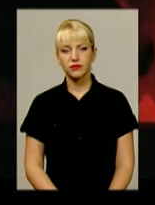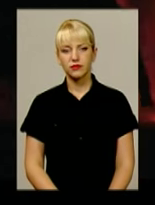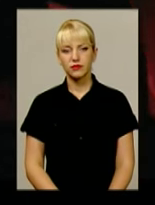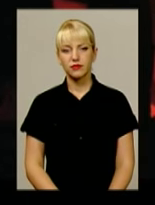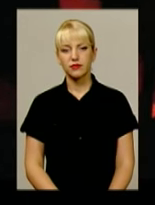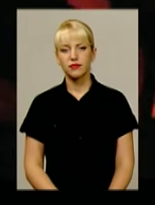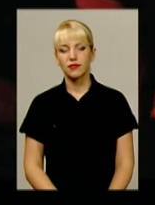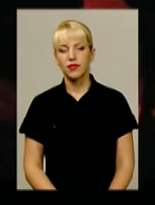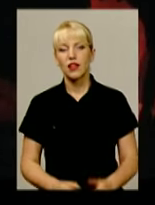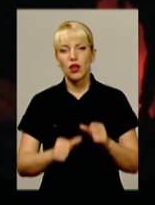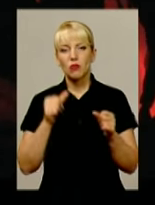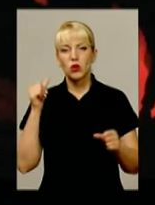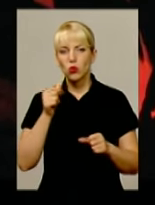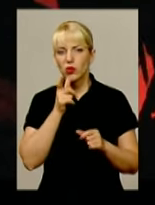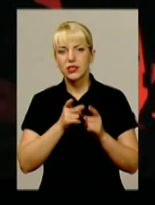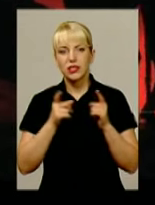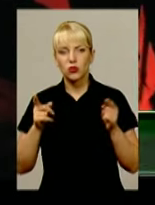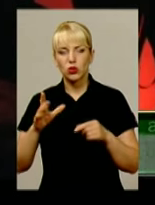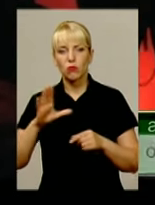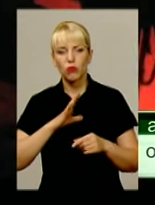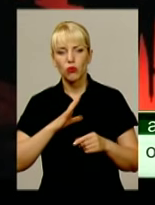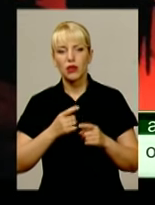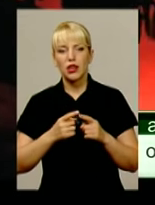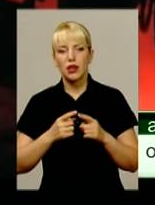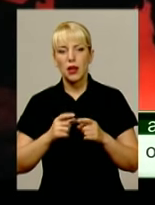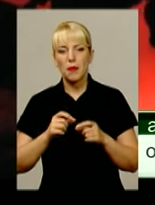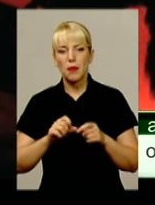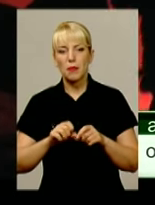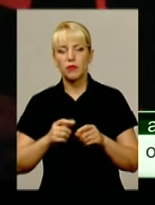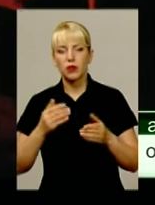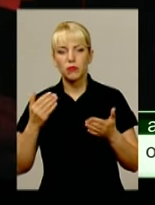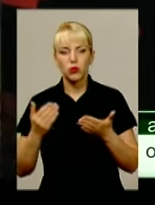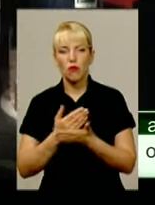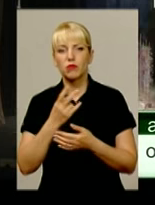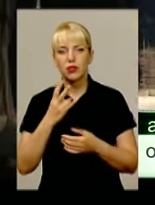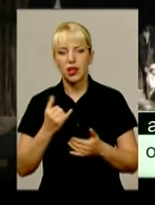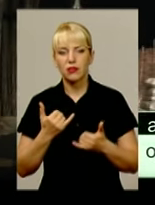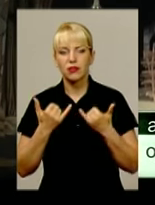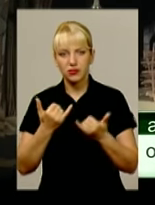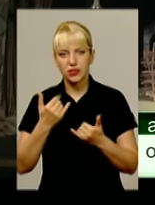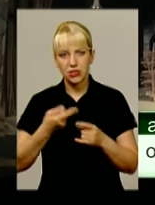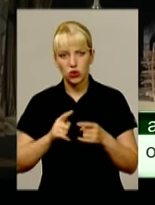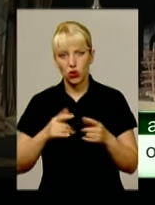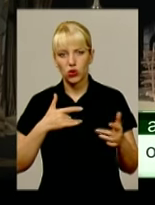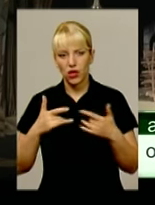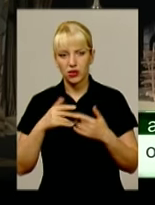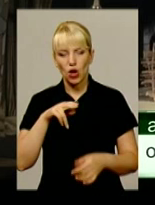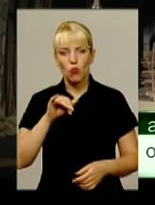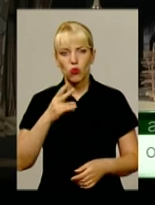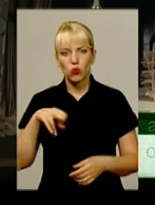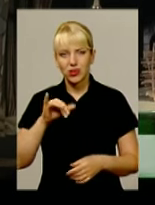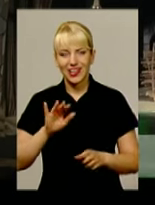Минулий сезон став переломним для Хмельницького театру. Новий художній керівник Анатолій Пундик поставив